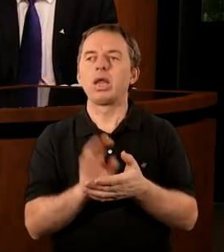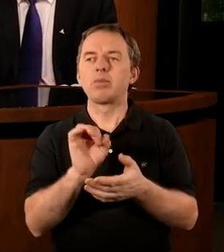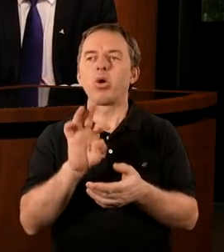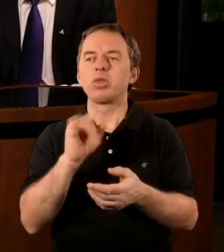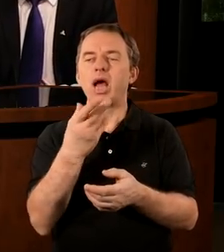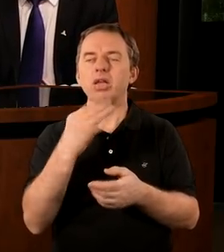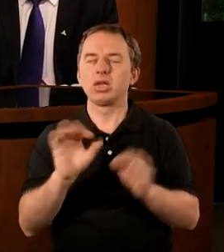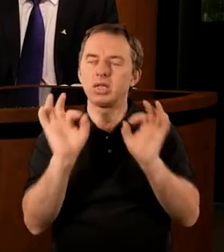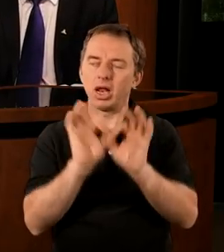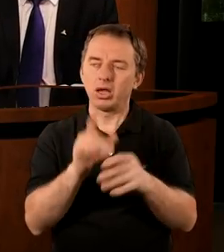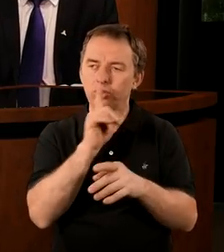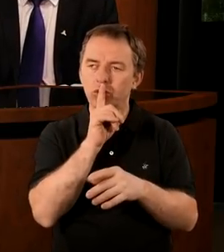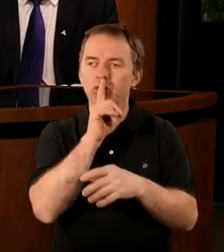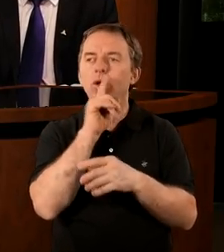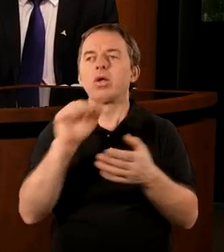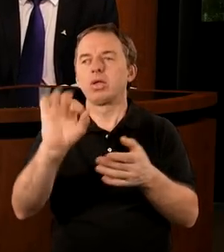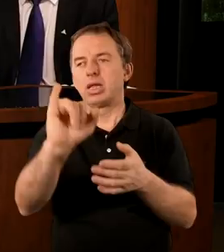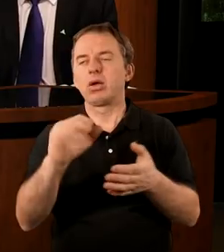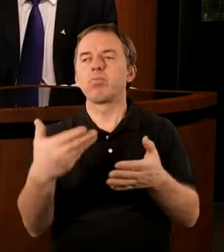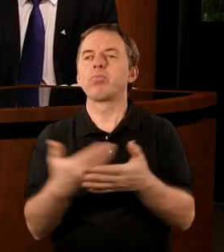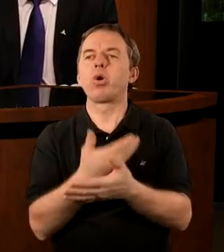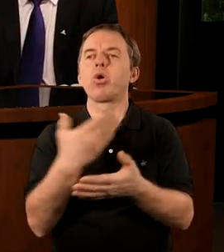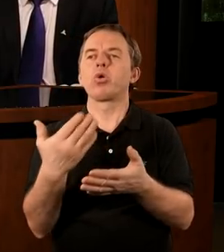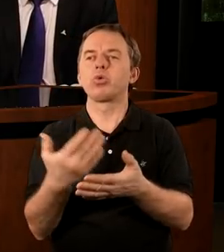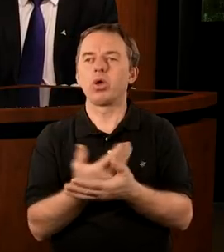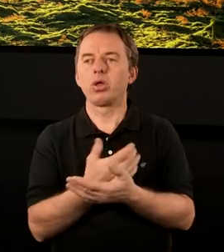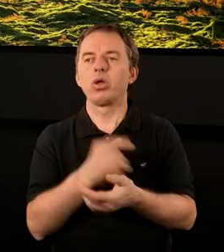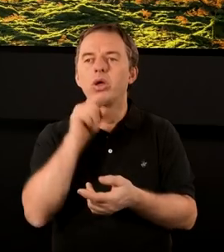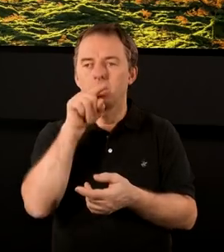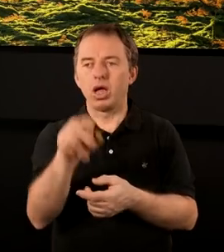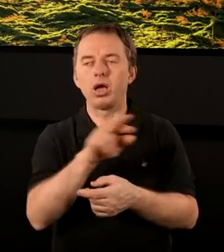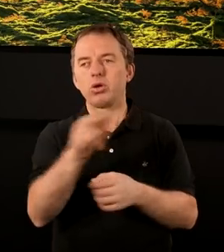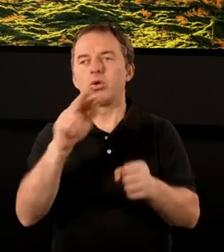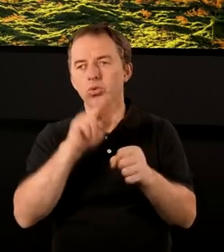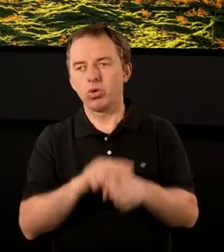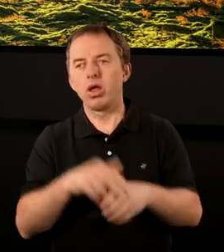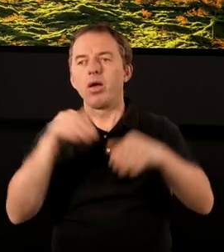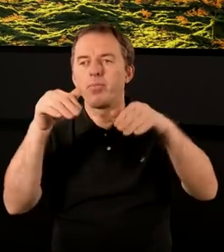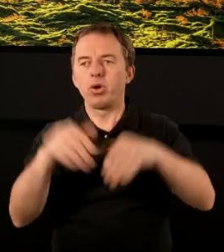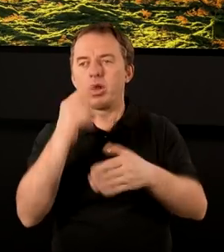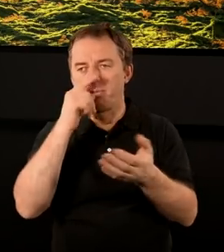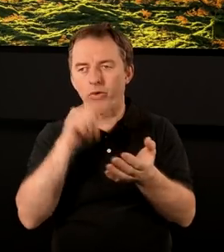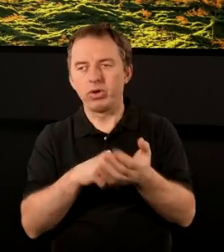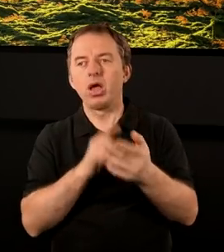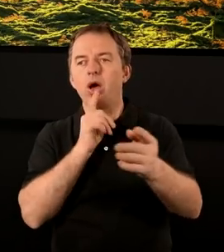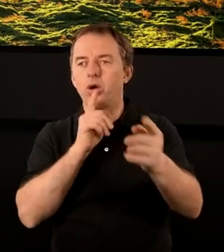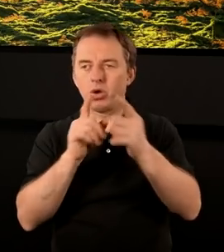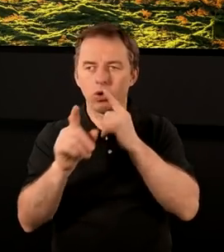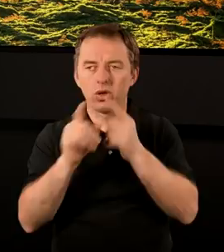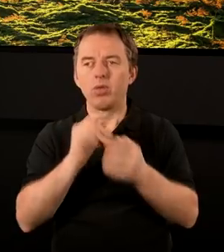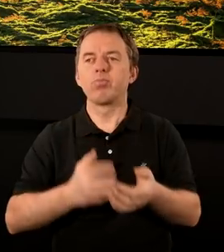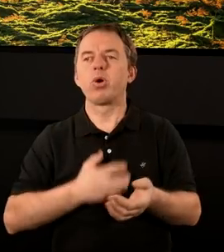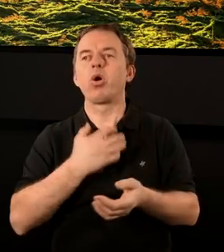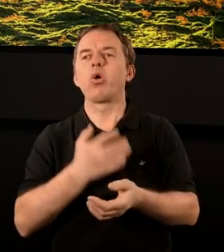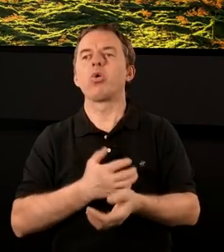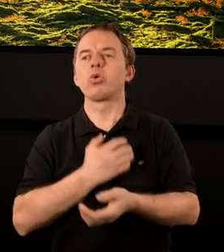spontaniczny z jego początków. I to jest właśnie rzecz, o której myślę, że możemy i powinniśmy rozmawiać nie